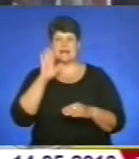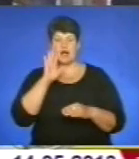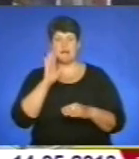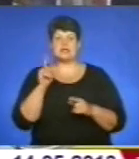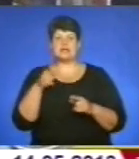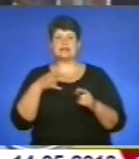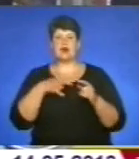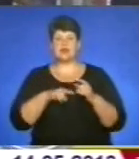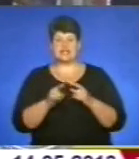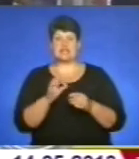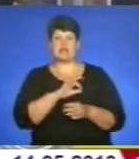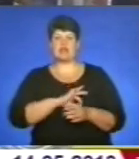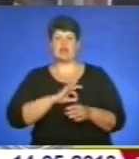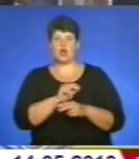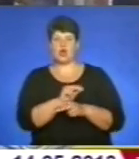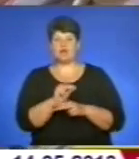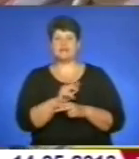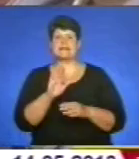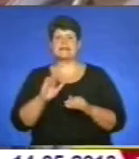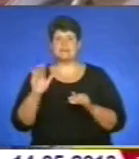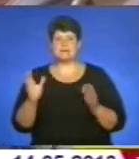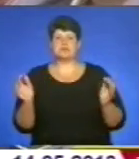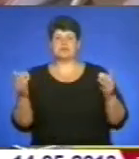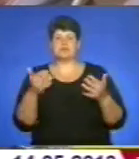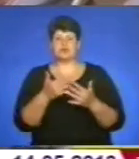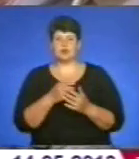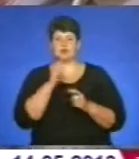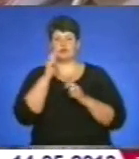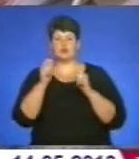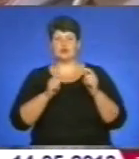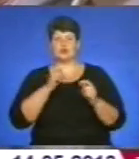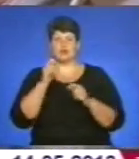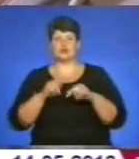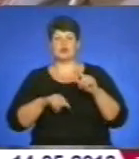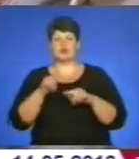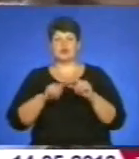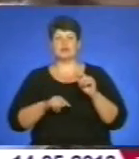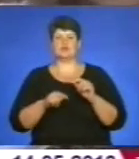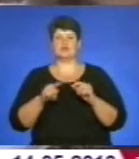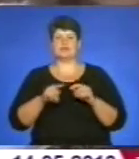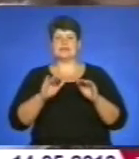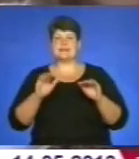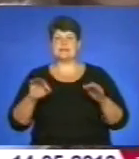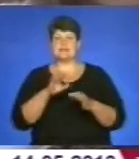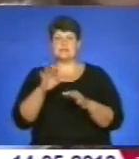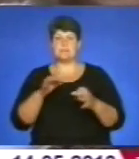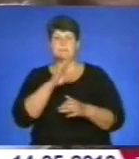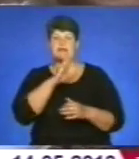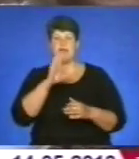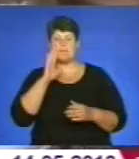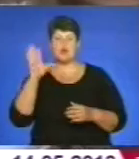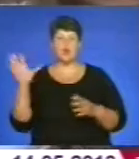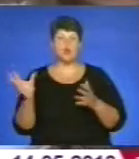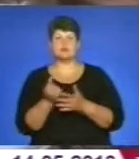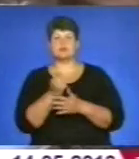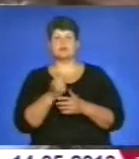лише народили та виховали дітей, а й пригорнули до свого серця та подарували теплородини дітям-сиротам. Матерям – успіхами дітей, яких